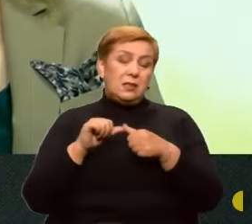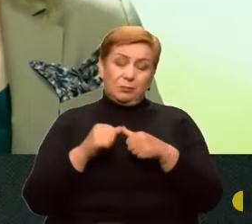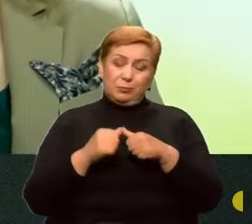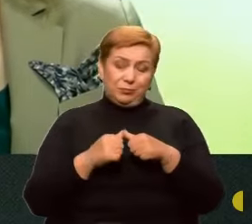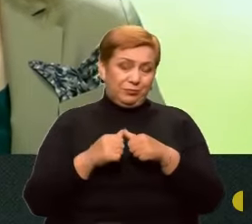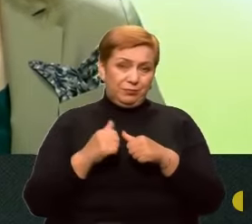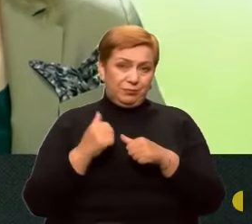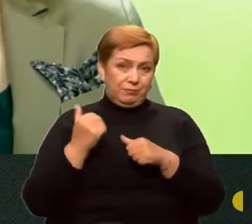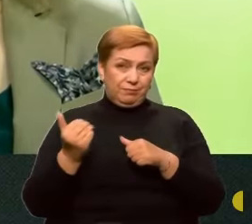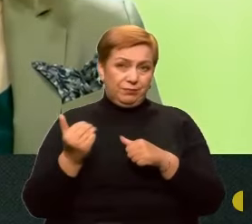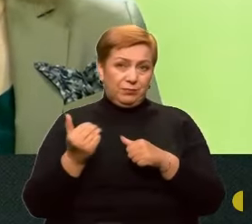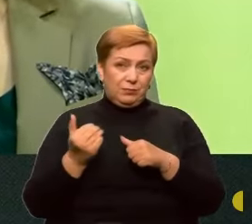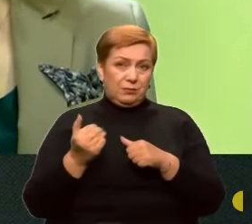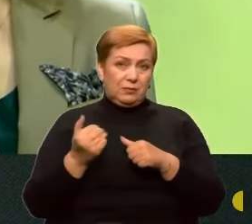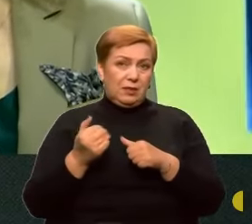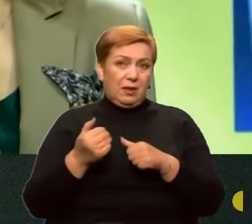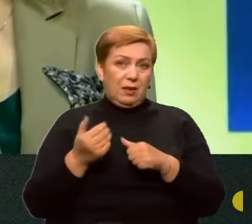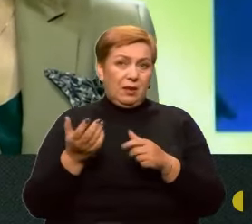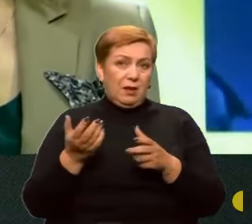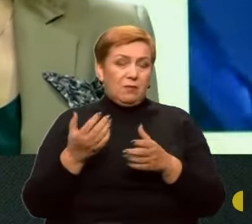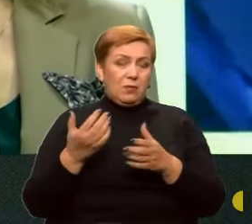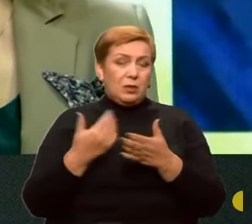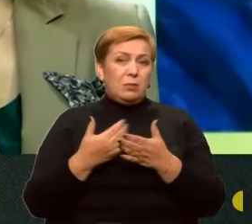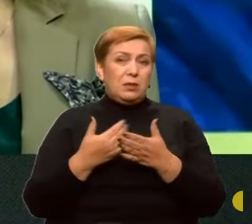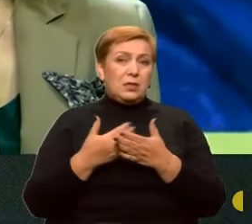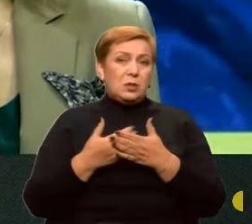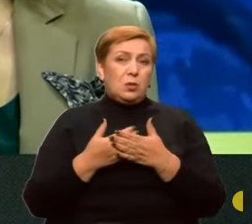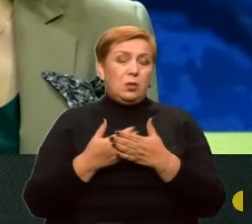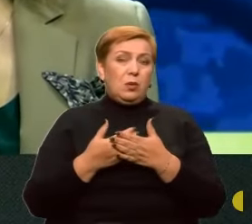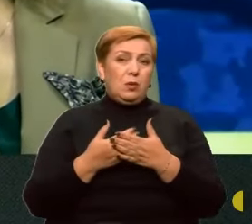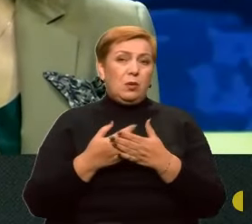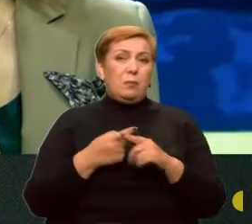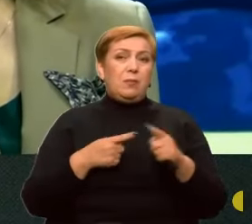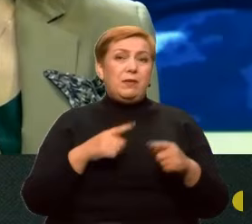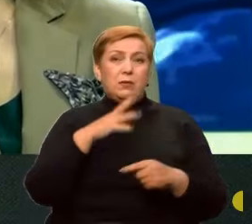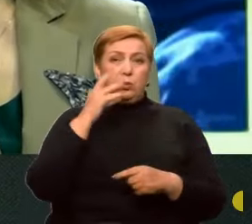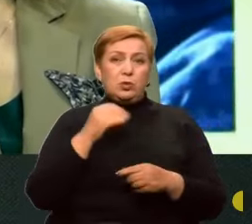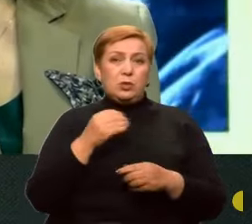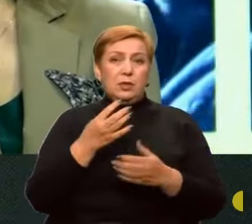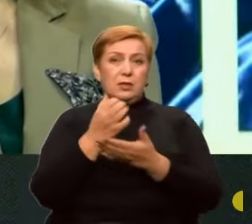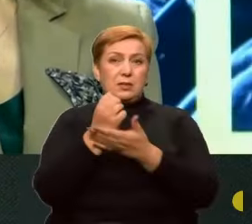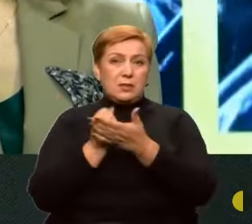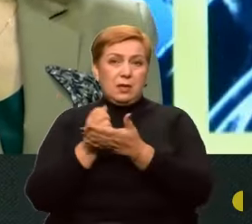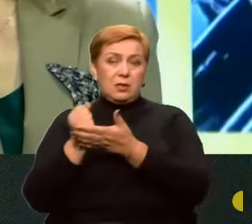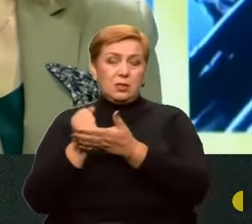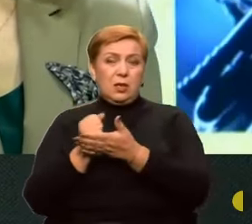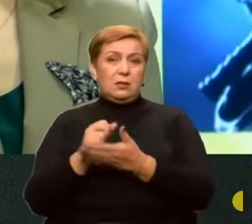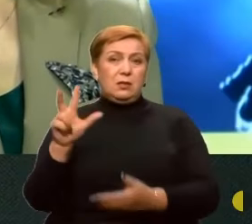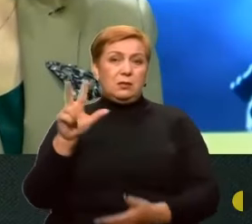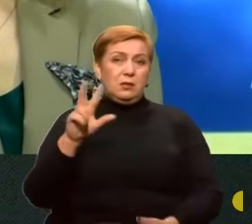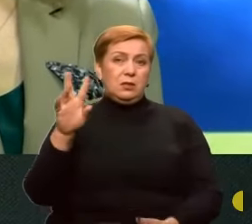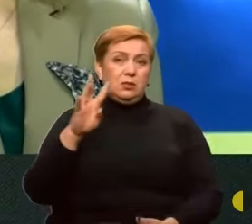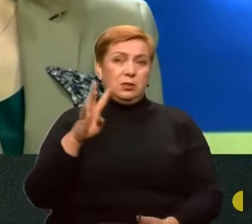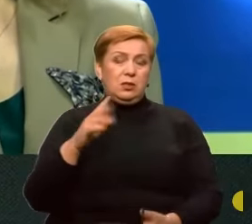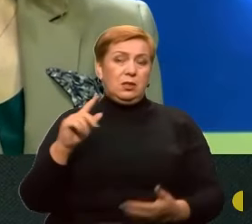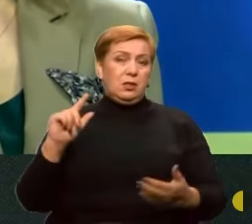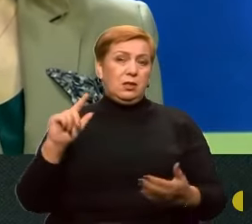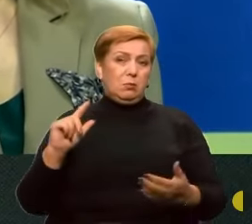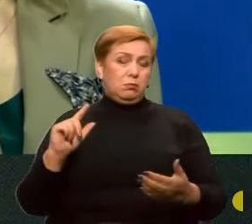як по умолчанню. Вони десь близько о півночі їх заряджають і десь о 3-4 ранку починають